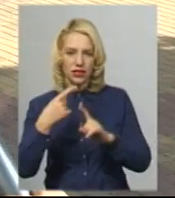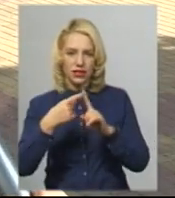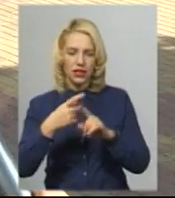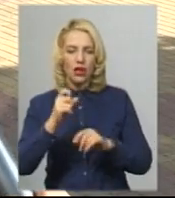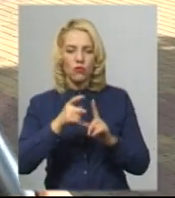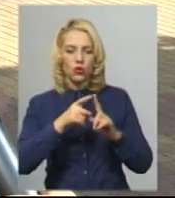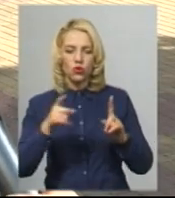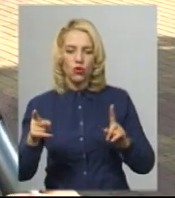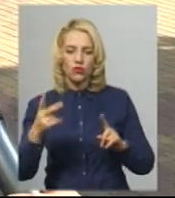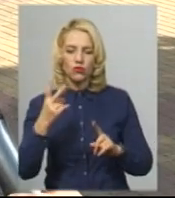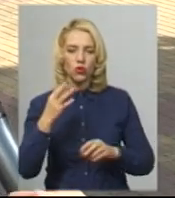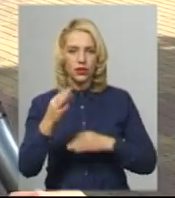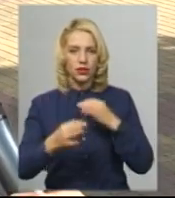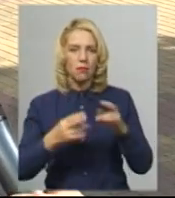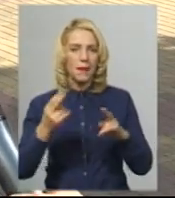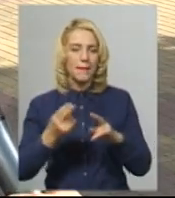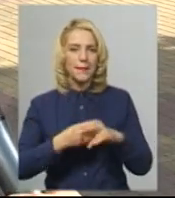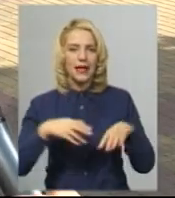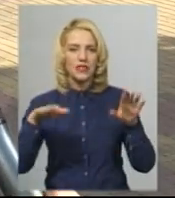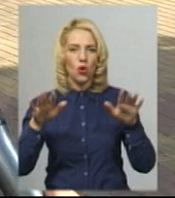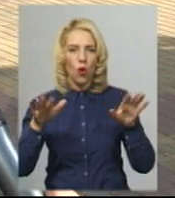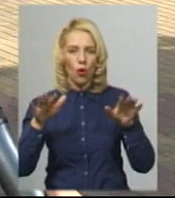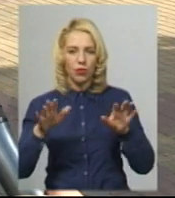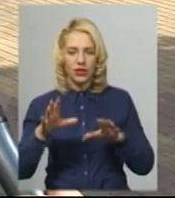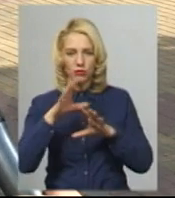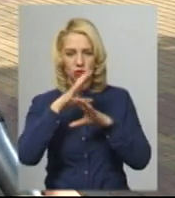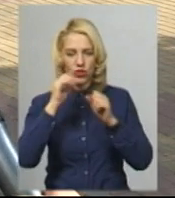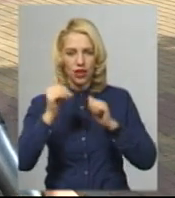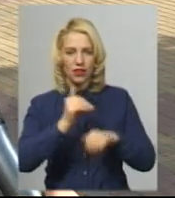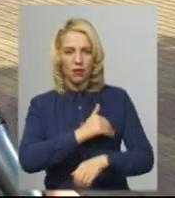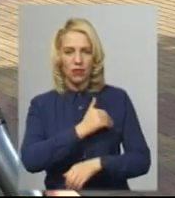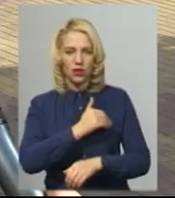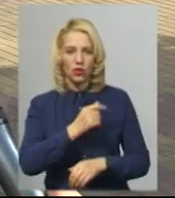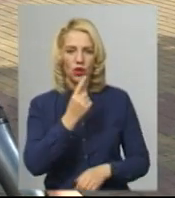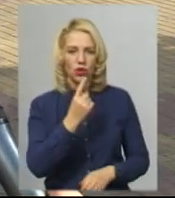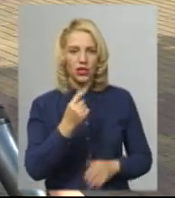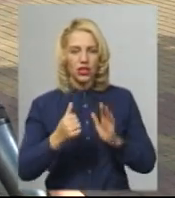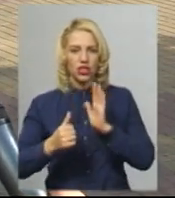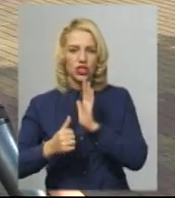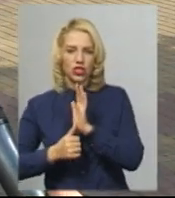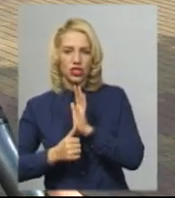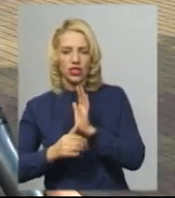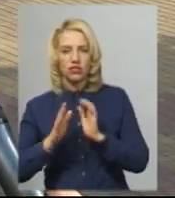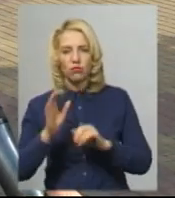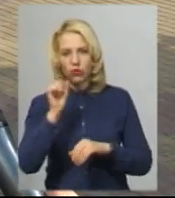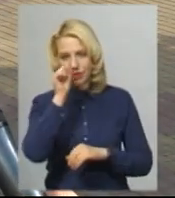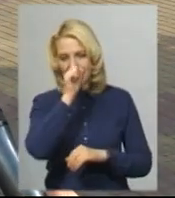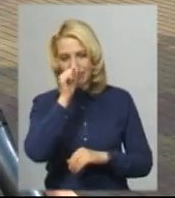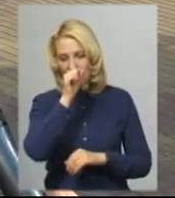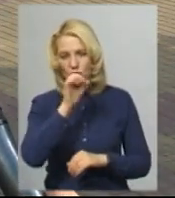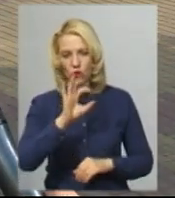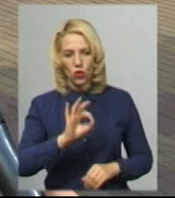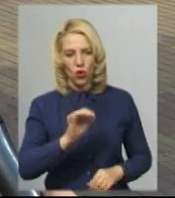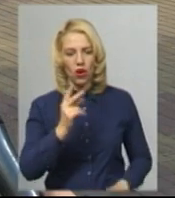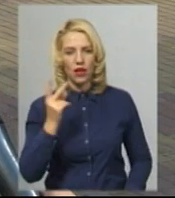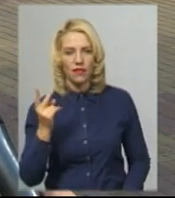наступних двох діб, без опадів, нічна температура повітря знизиться до 1-6, на поверхні ґрунту заморозки 0-2 градуси